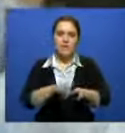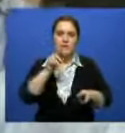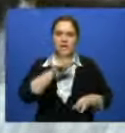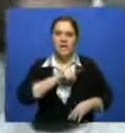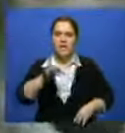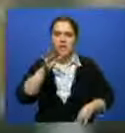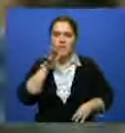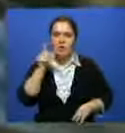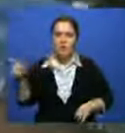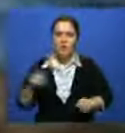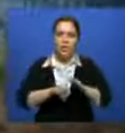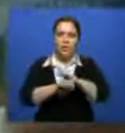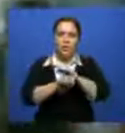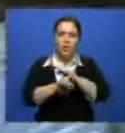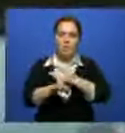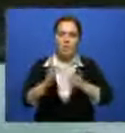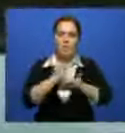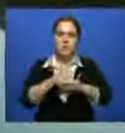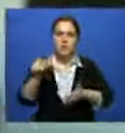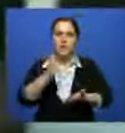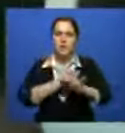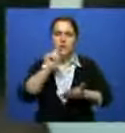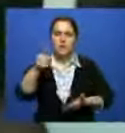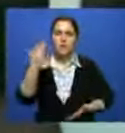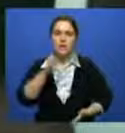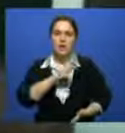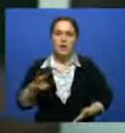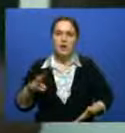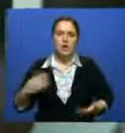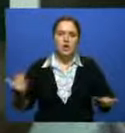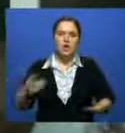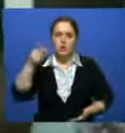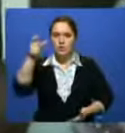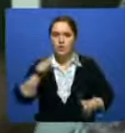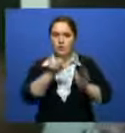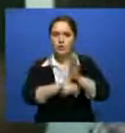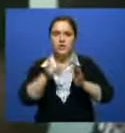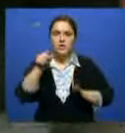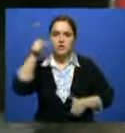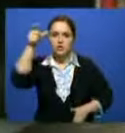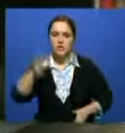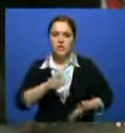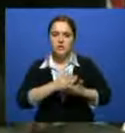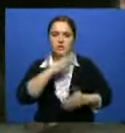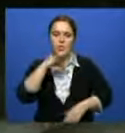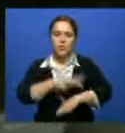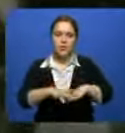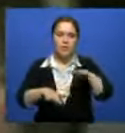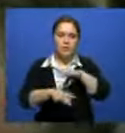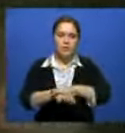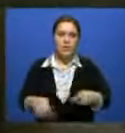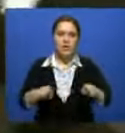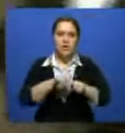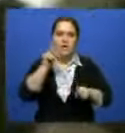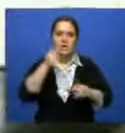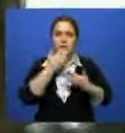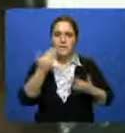спасаясь от экстремистов, из различных населенных пунктов бежали полтора миллиона мирных жителей. Убитые тысячи людей, сотни находятся